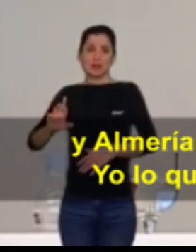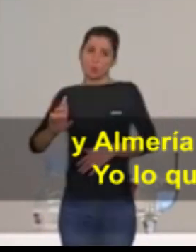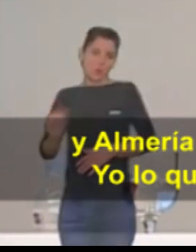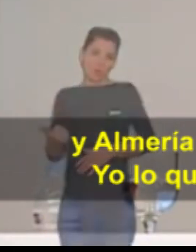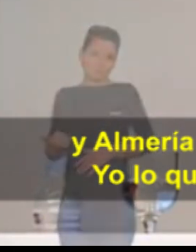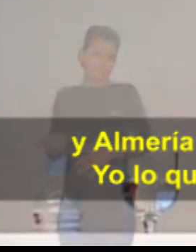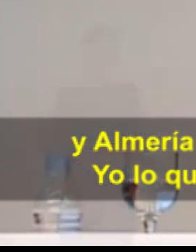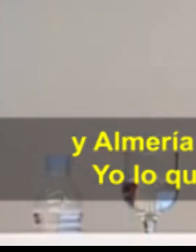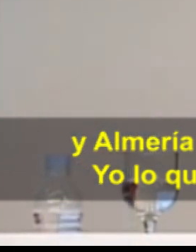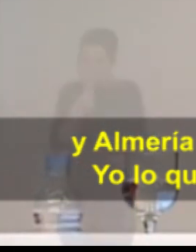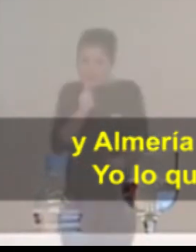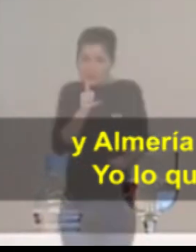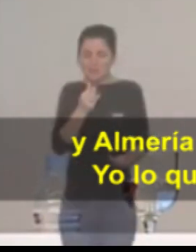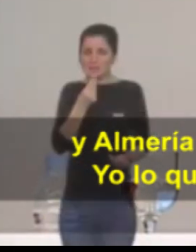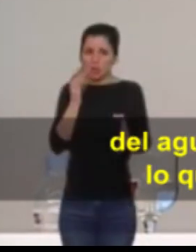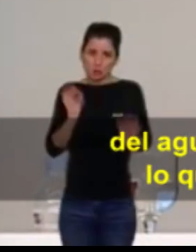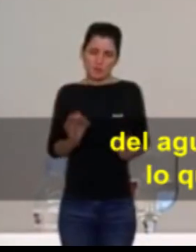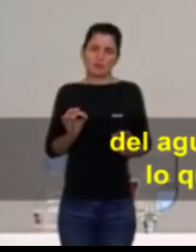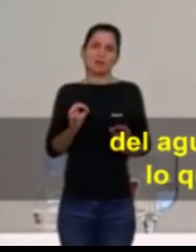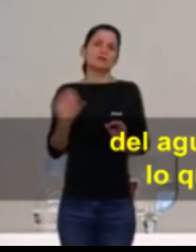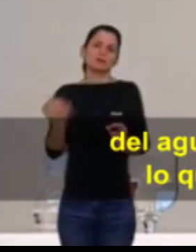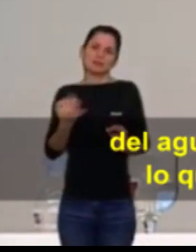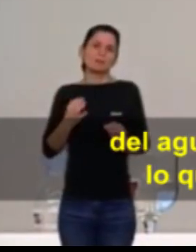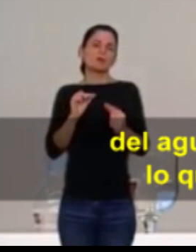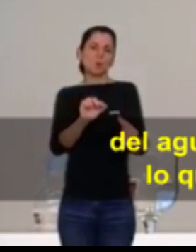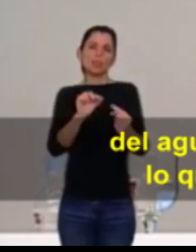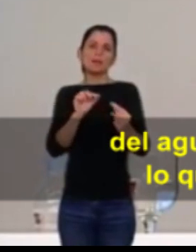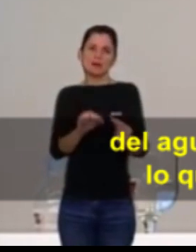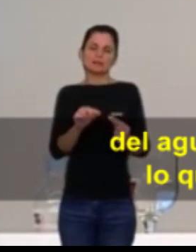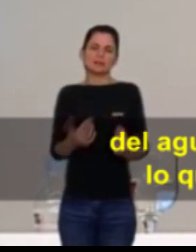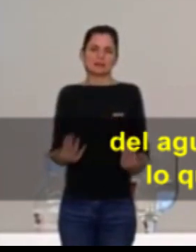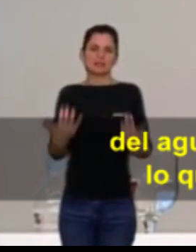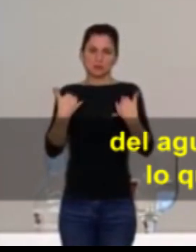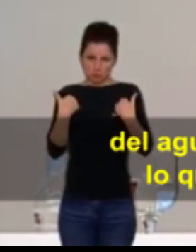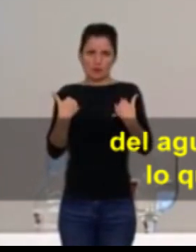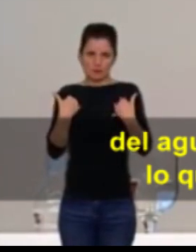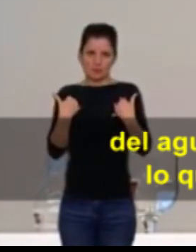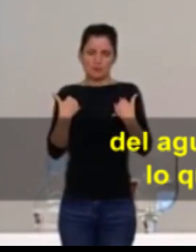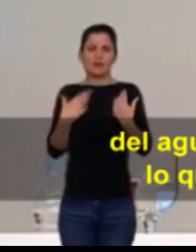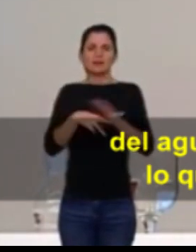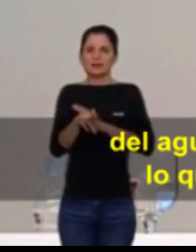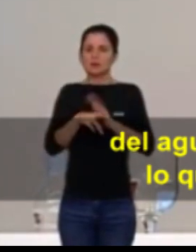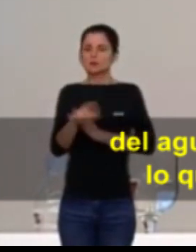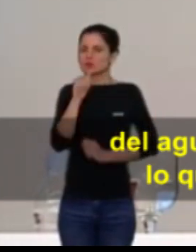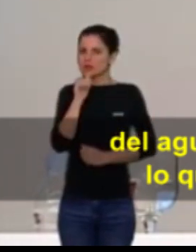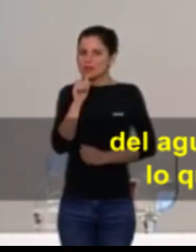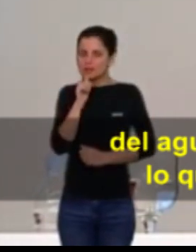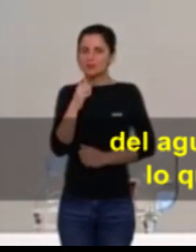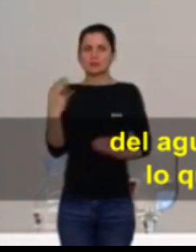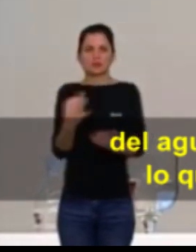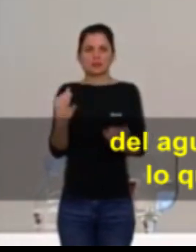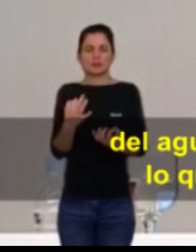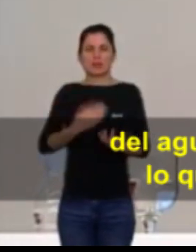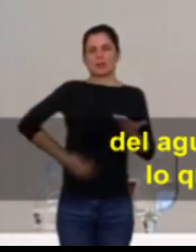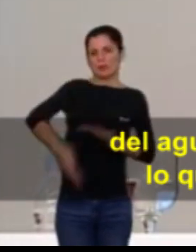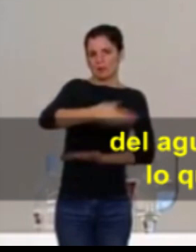cal un debat responsable de l'aigua, posant tots els recursos hídrics en el que és la